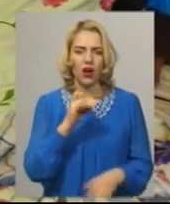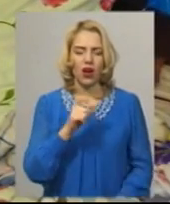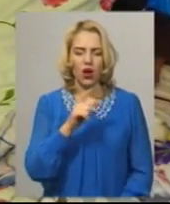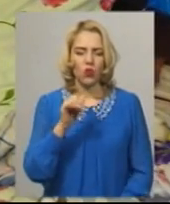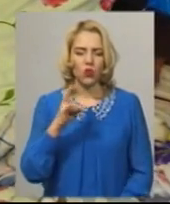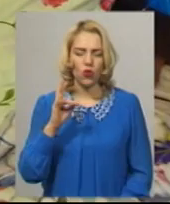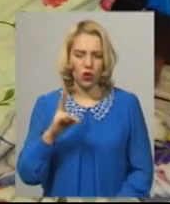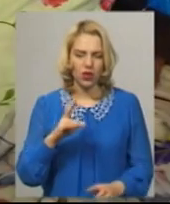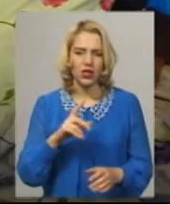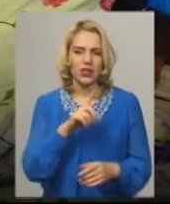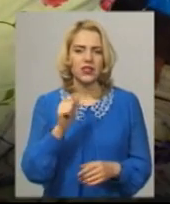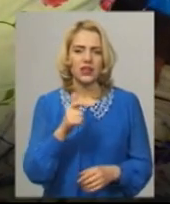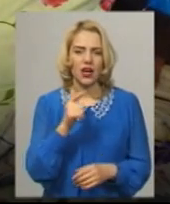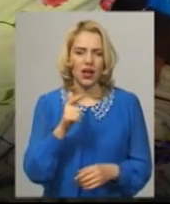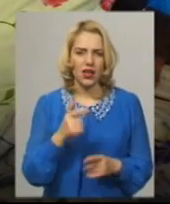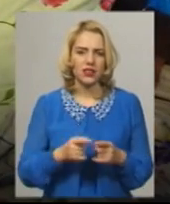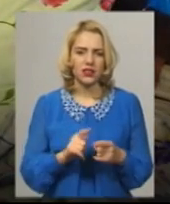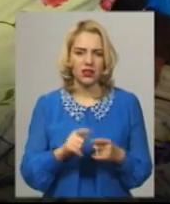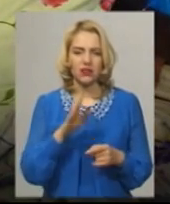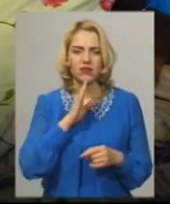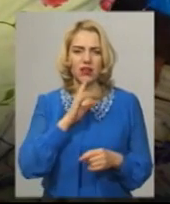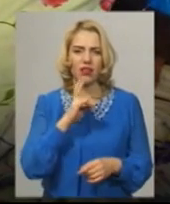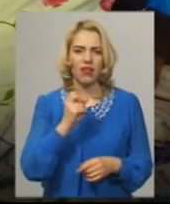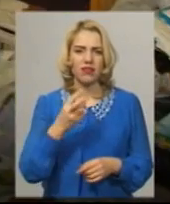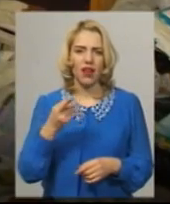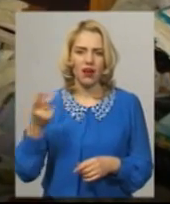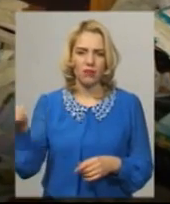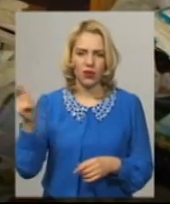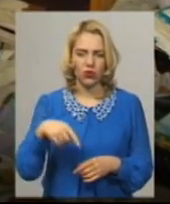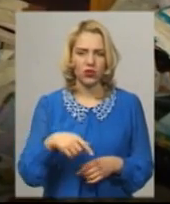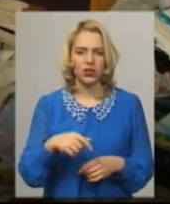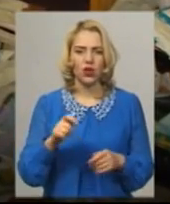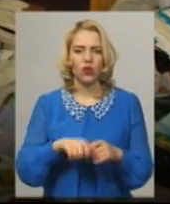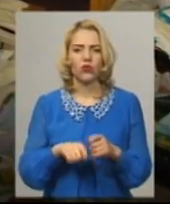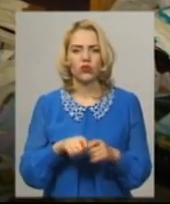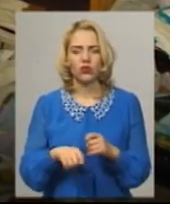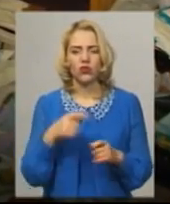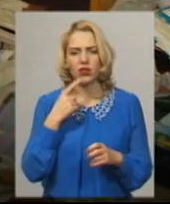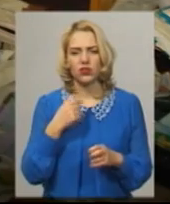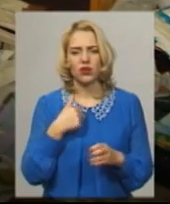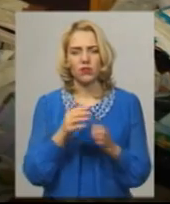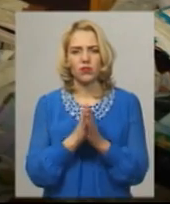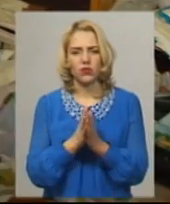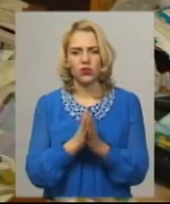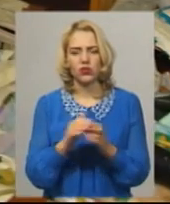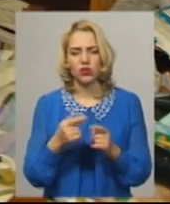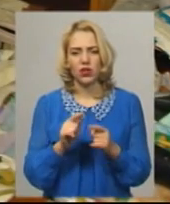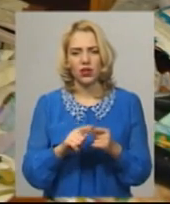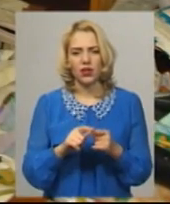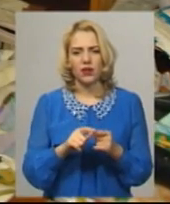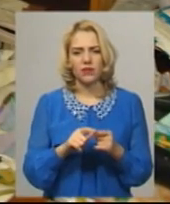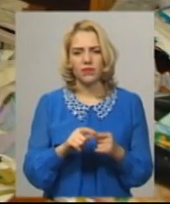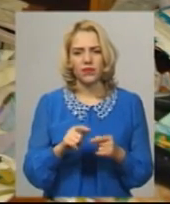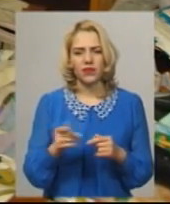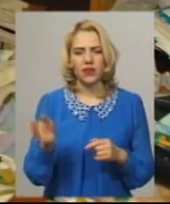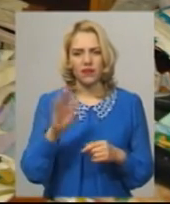11 тисяч. Тут приходить Наталя, яка по газу від цієї, контрольор. Я кажу, Наталич, я тебе попрошую, у тебе ж